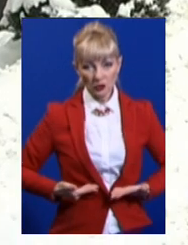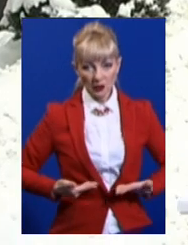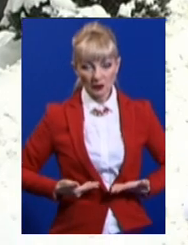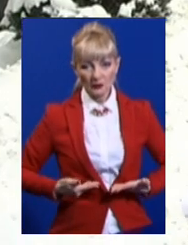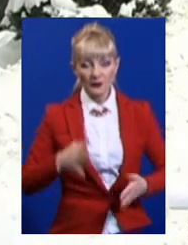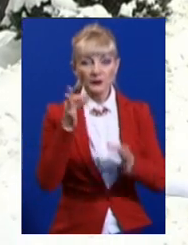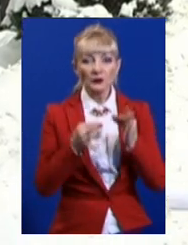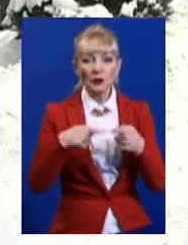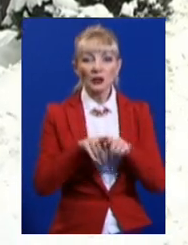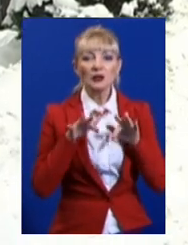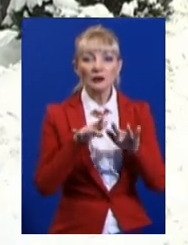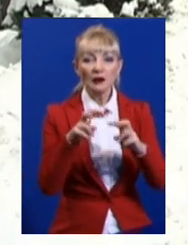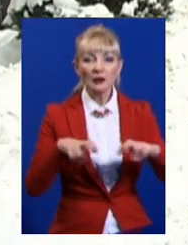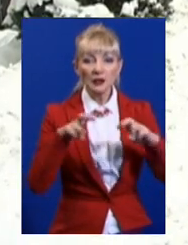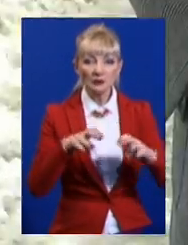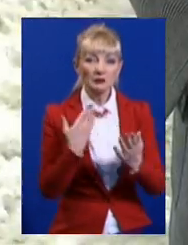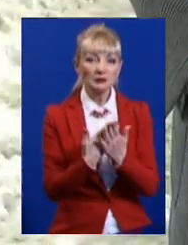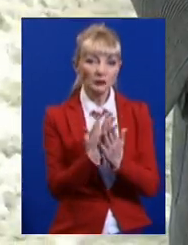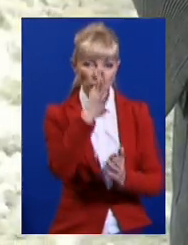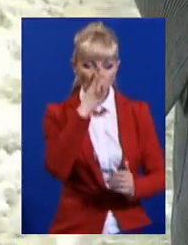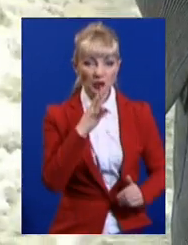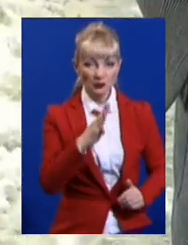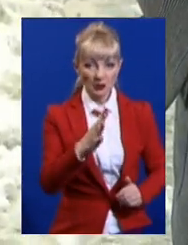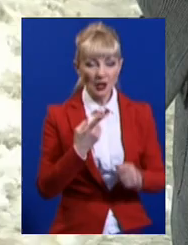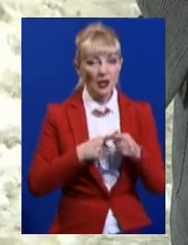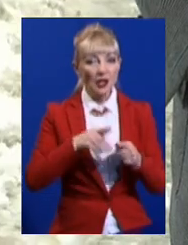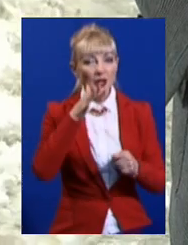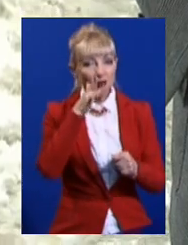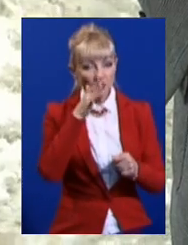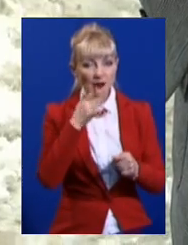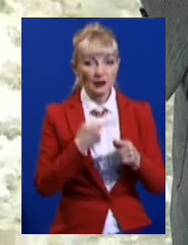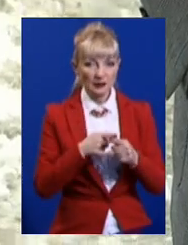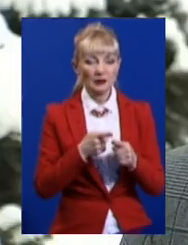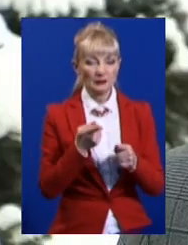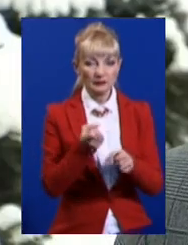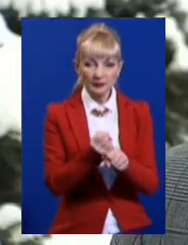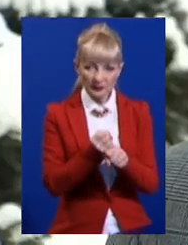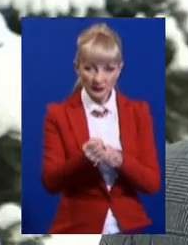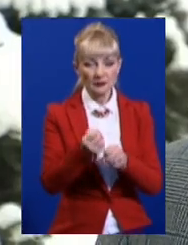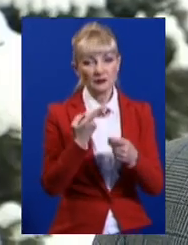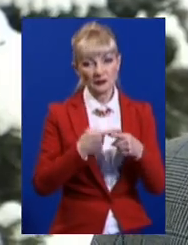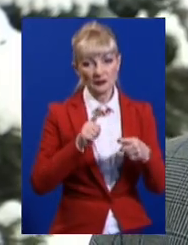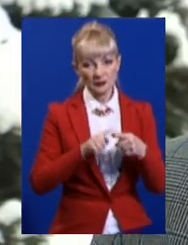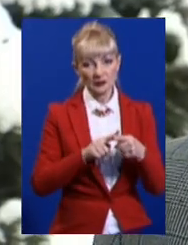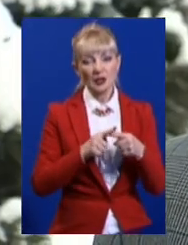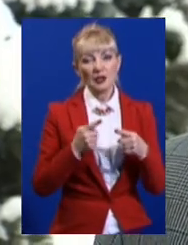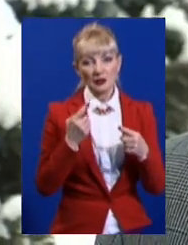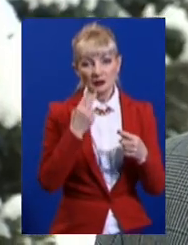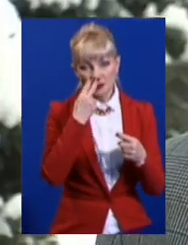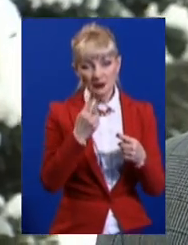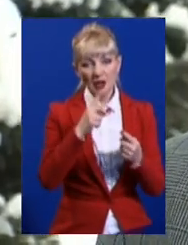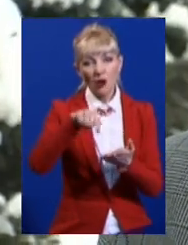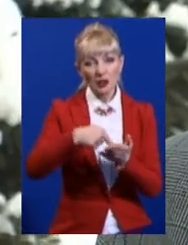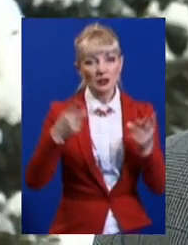У суді такі справи розглядають щонайменше чотири місяці. Це коли йдеться про примусовий викуп з огляду на суспільні потреби. Про це